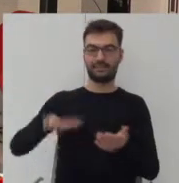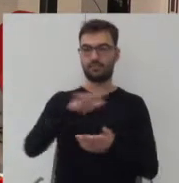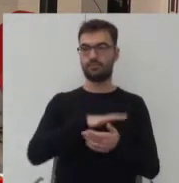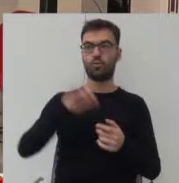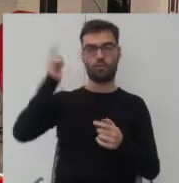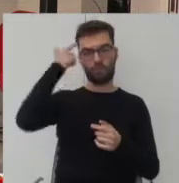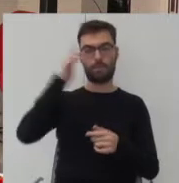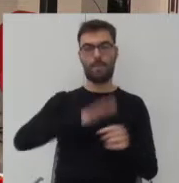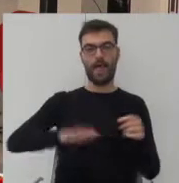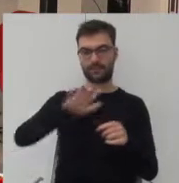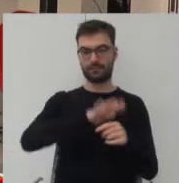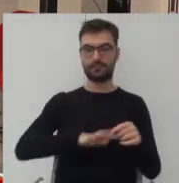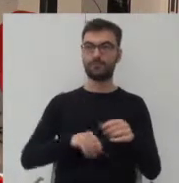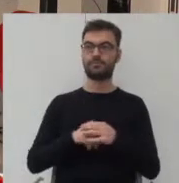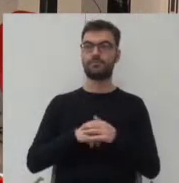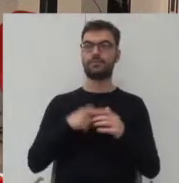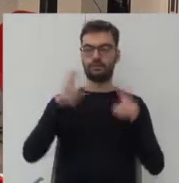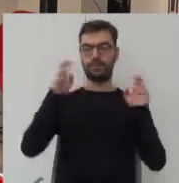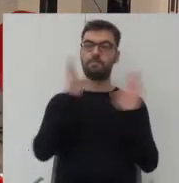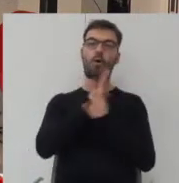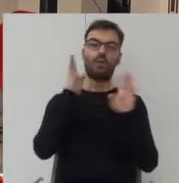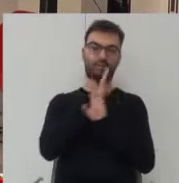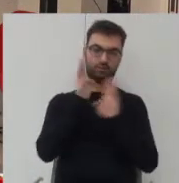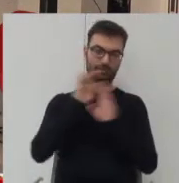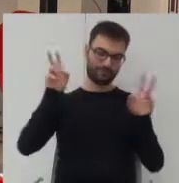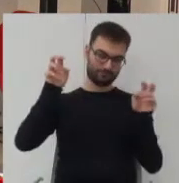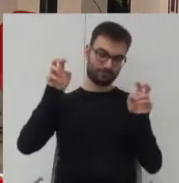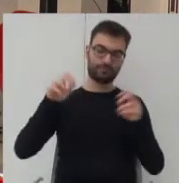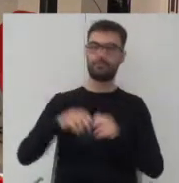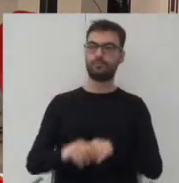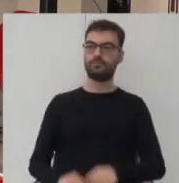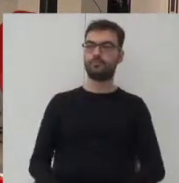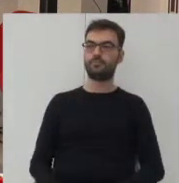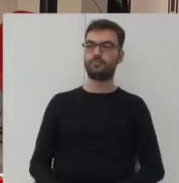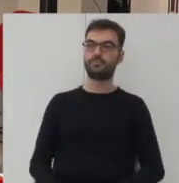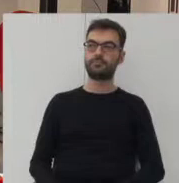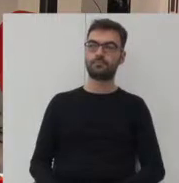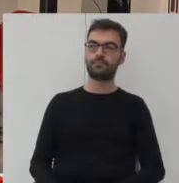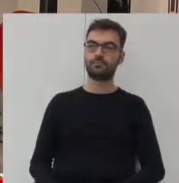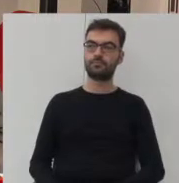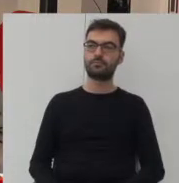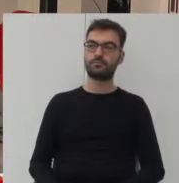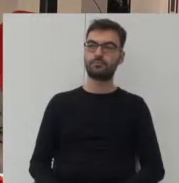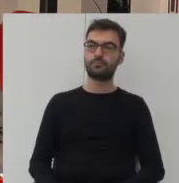główny, który jest tym powietrzem w danym założeniu mieszkaniowym, w danej przestrzeni.